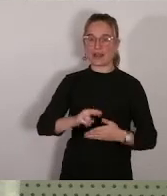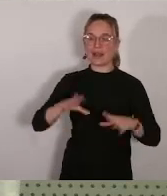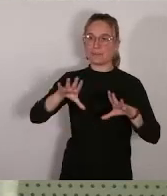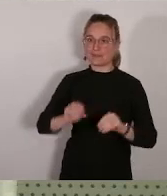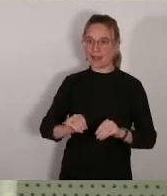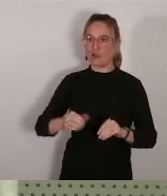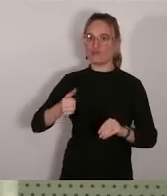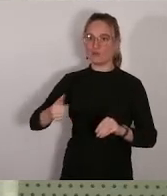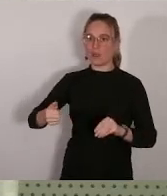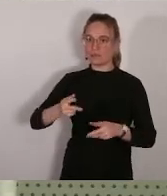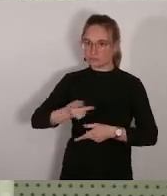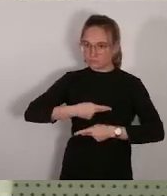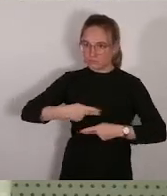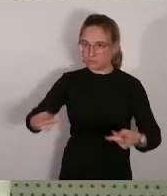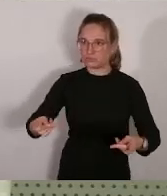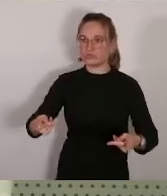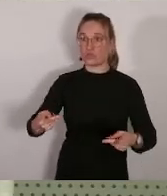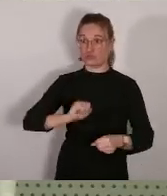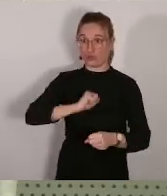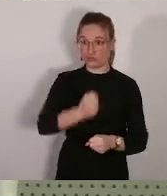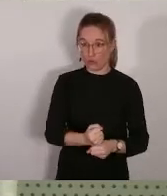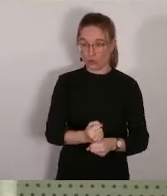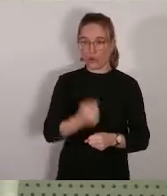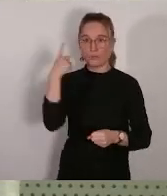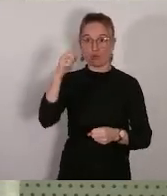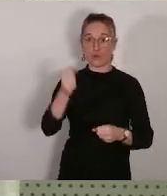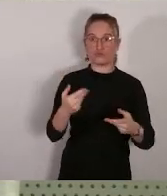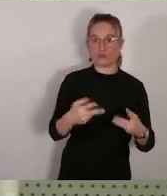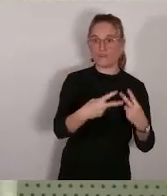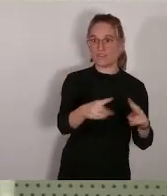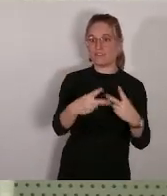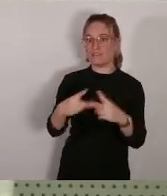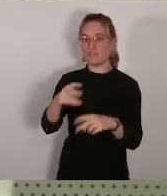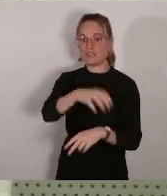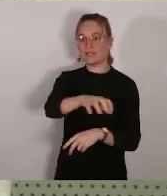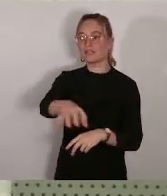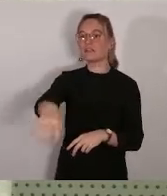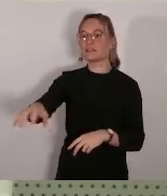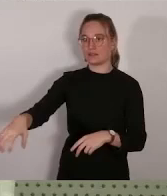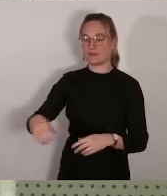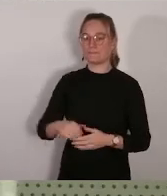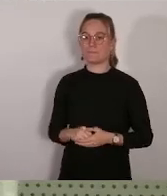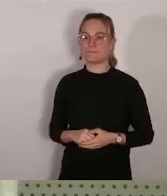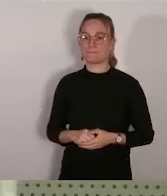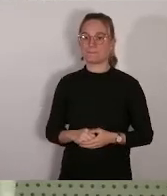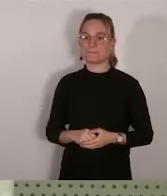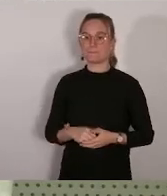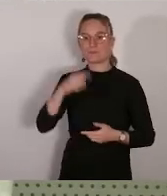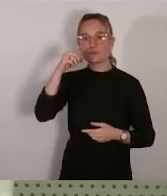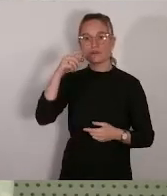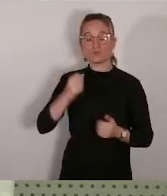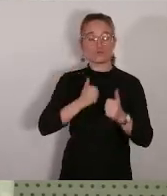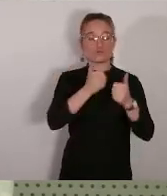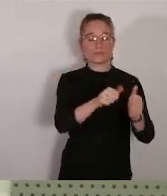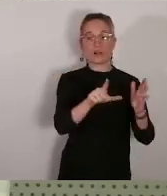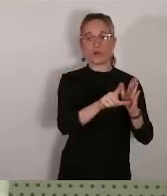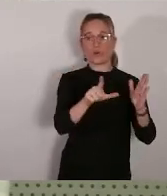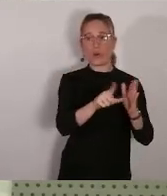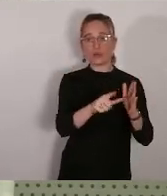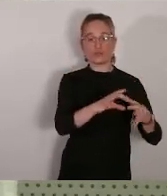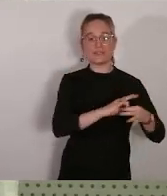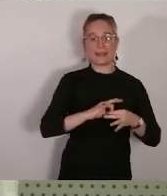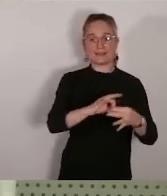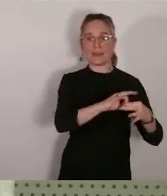communes qui ne répondent pas aux objectifs définis par la loi SRU savoir la loi solidarité et au renouvellement urbain qui fixe des